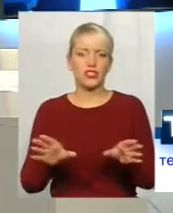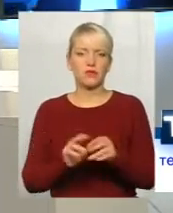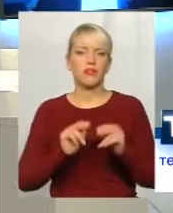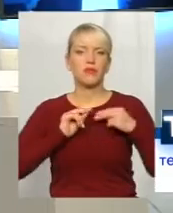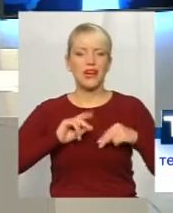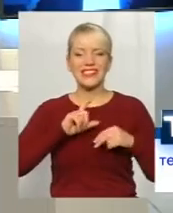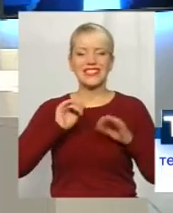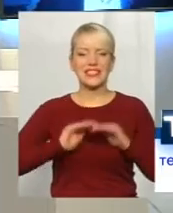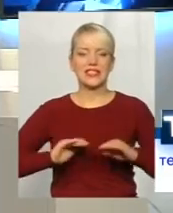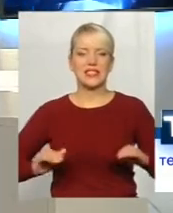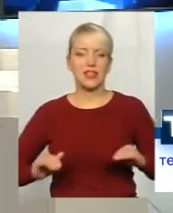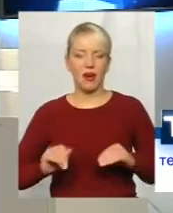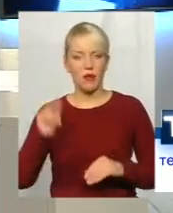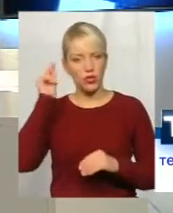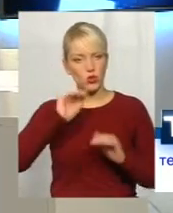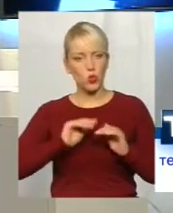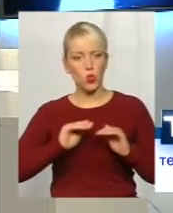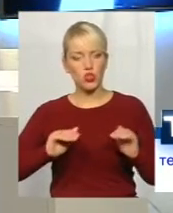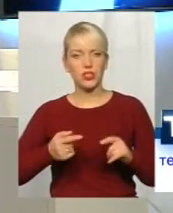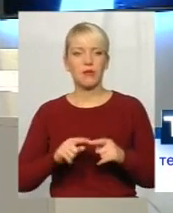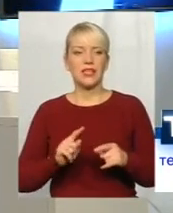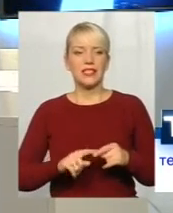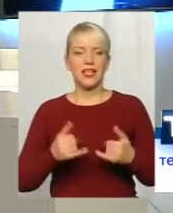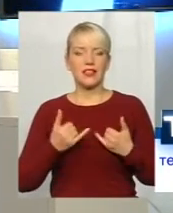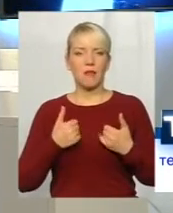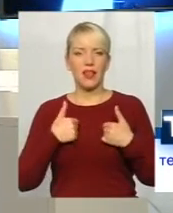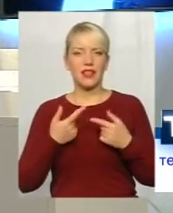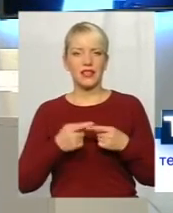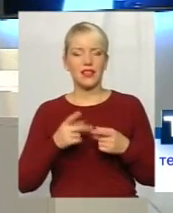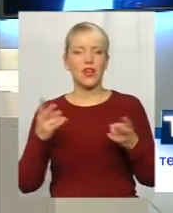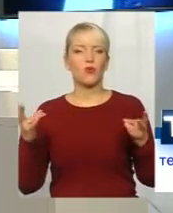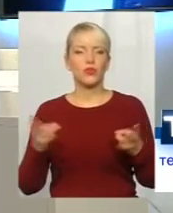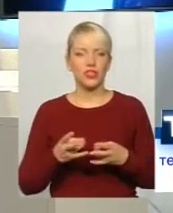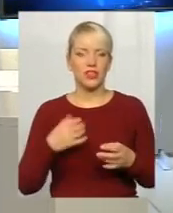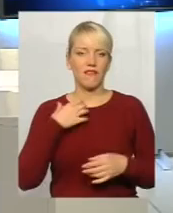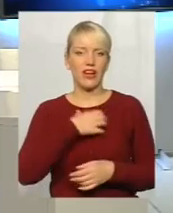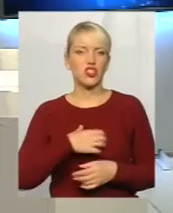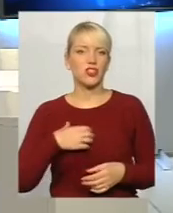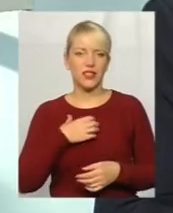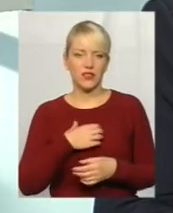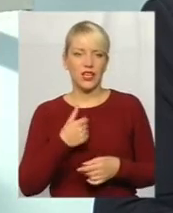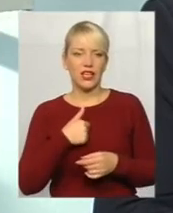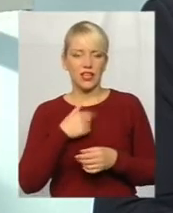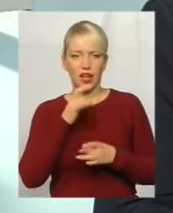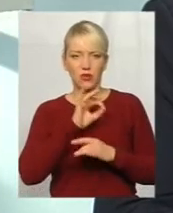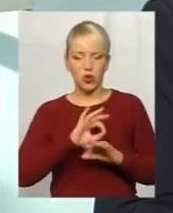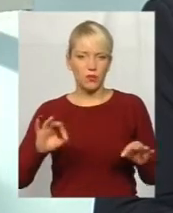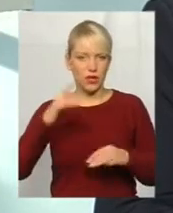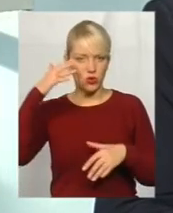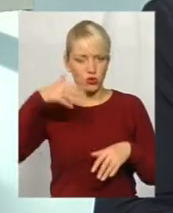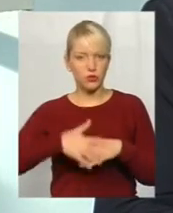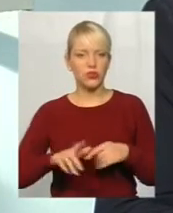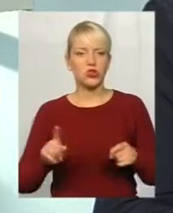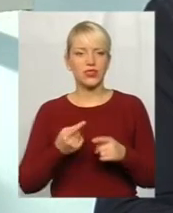з дітками і з учнями для мене є крайне необхідне, крайне важливе. І я дуже добре розумію, що